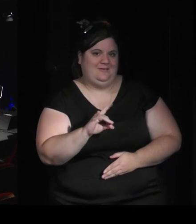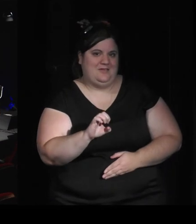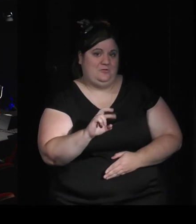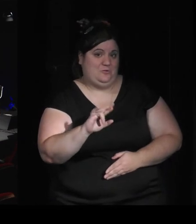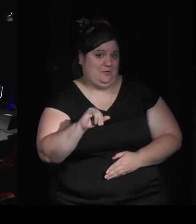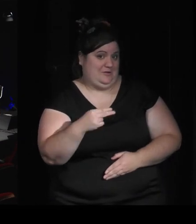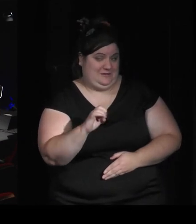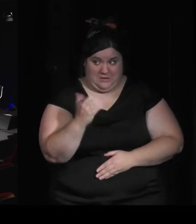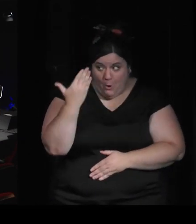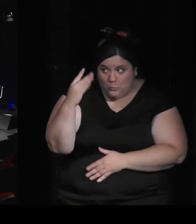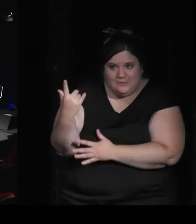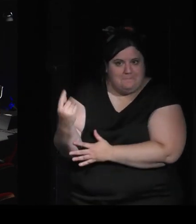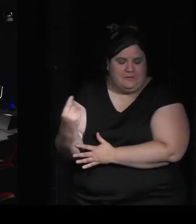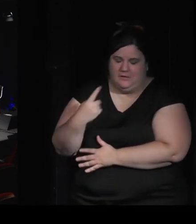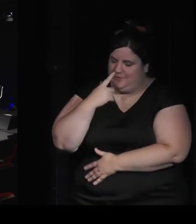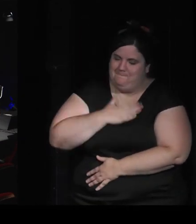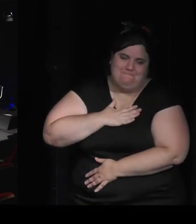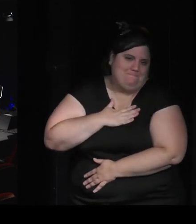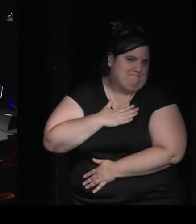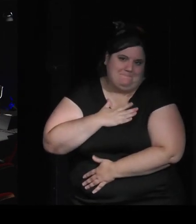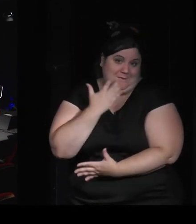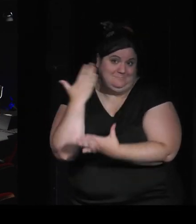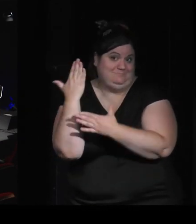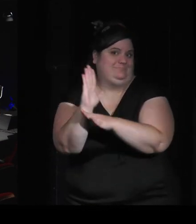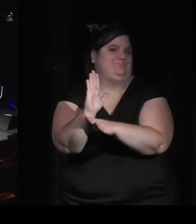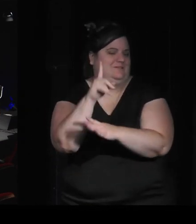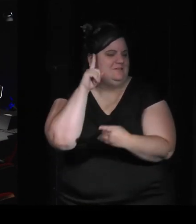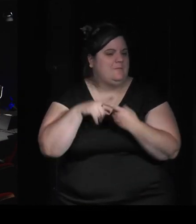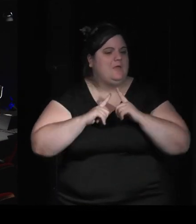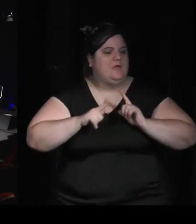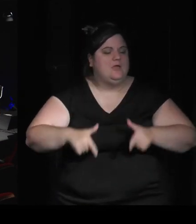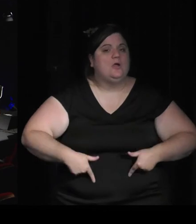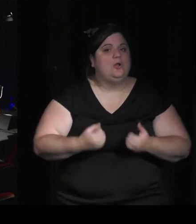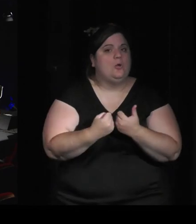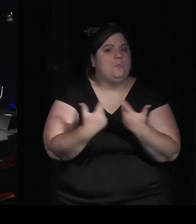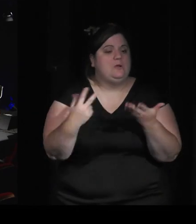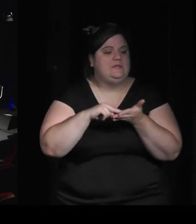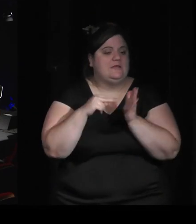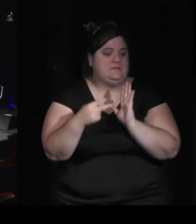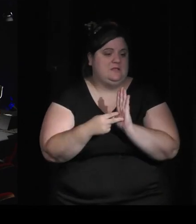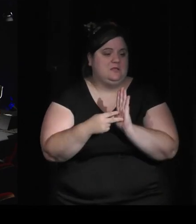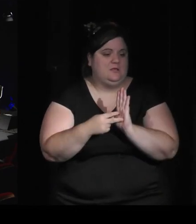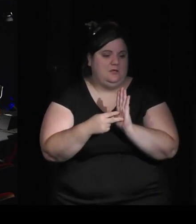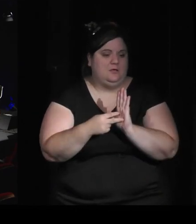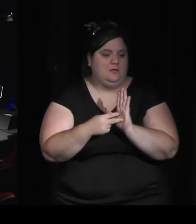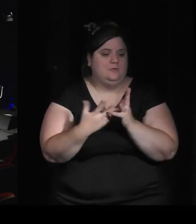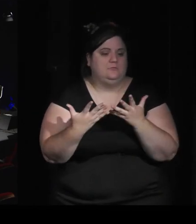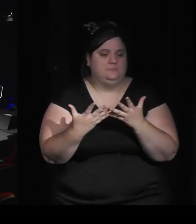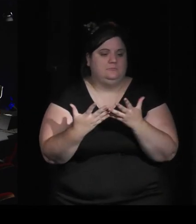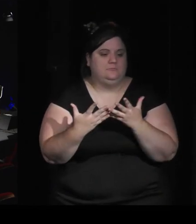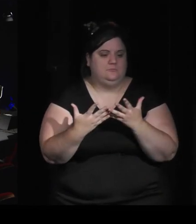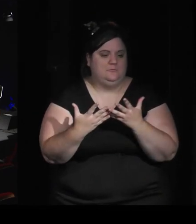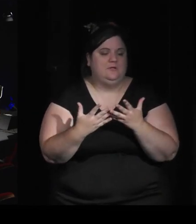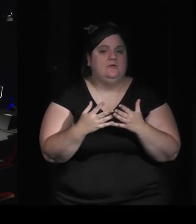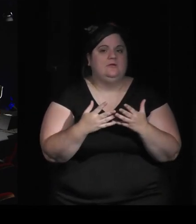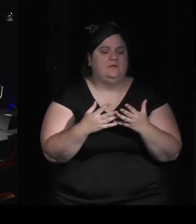partenaire qui nous tient très à coeur qui est Science X Games de Polytechnique peut-être Catherine puisque t'as plusieurs casquettes ça me fait penser je viens moi de revenir là de la BPI où